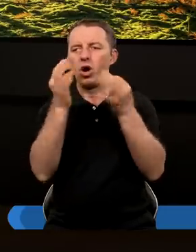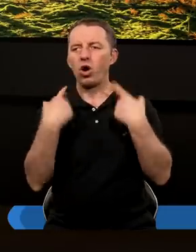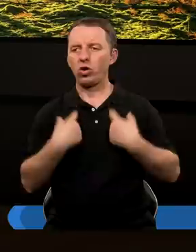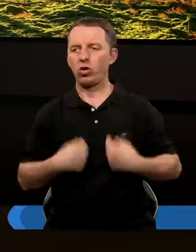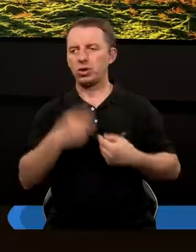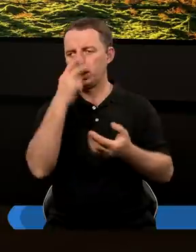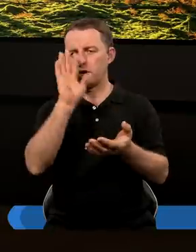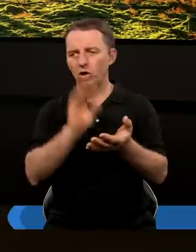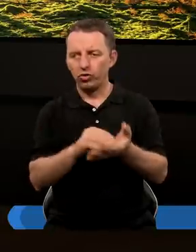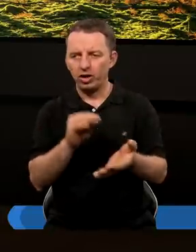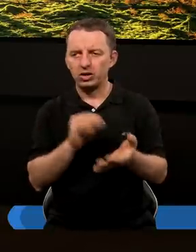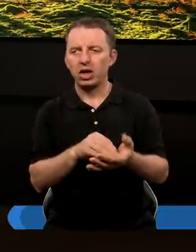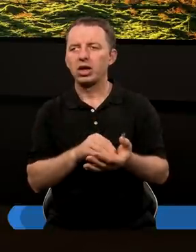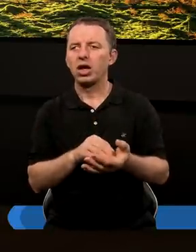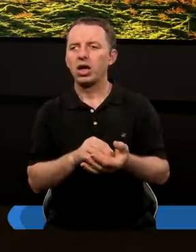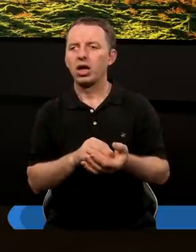w wyniku własnych doświadczenia.